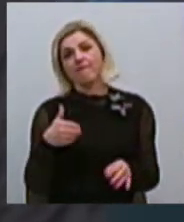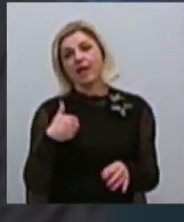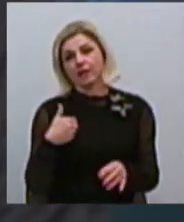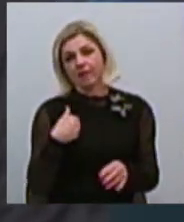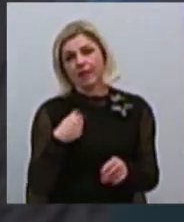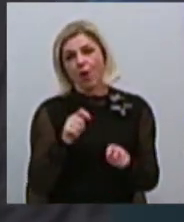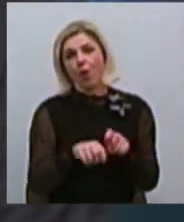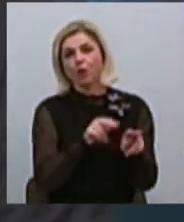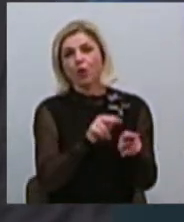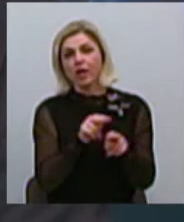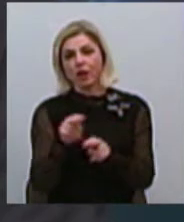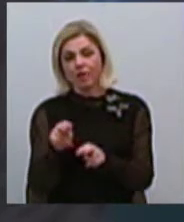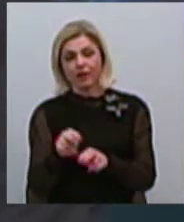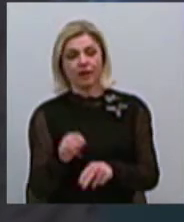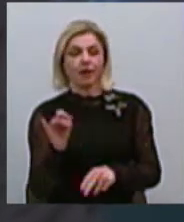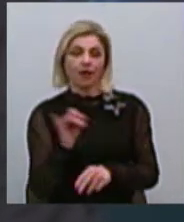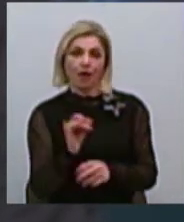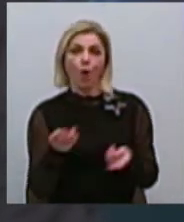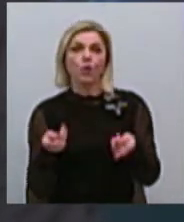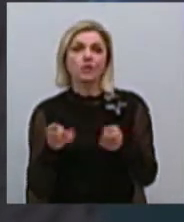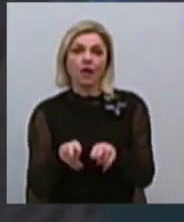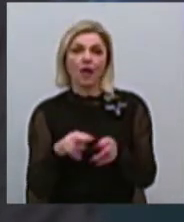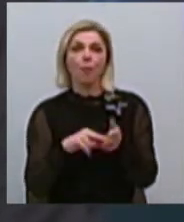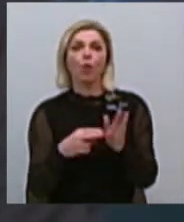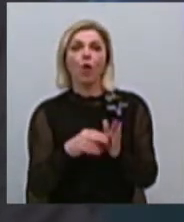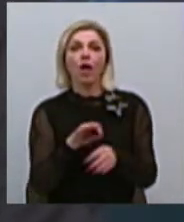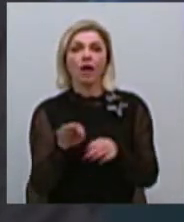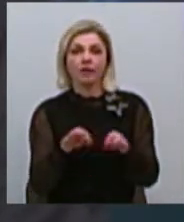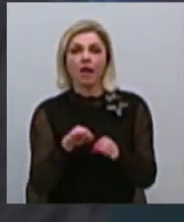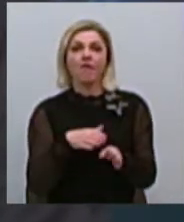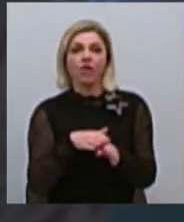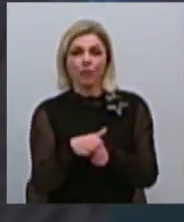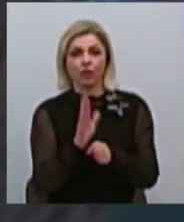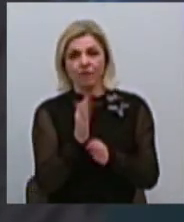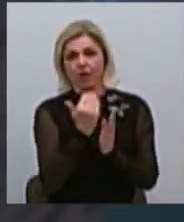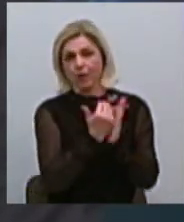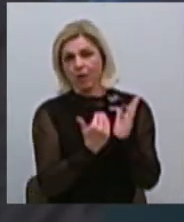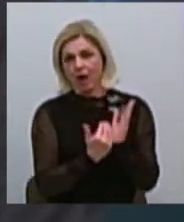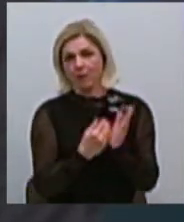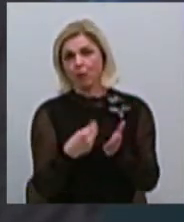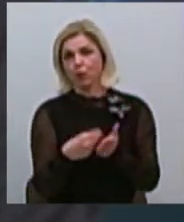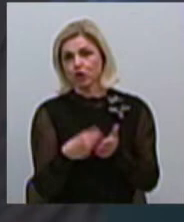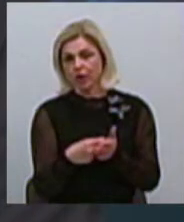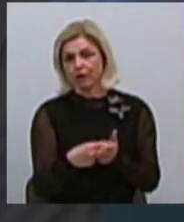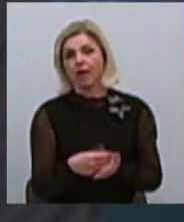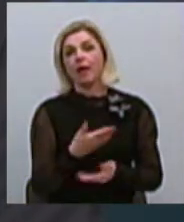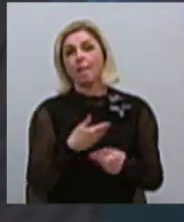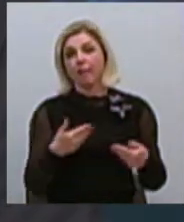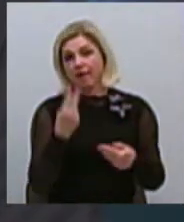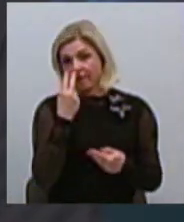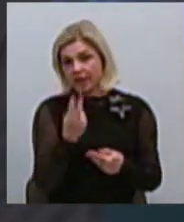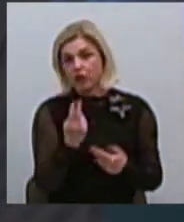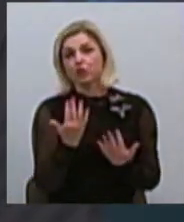контролювати і остальні проекти, реалізовані в рамках бюджету, в рамках там бюджетних программ. То есть, ми видим,